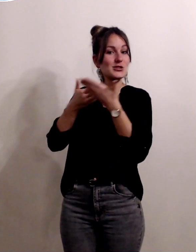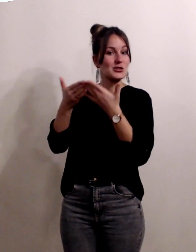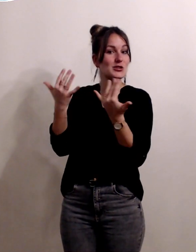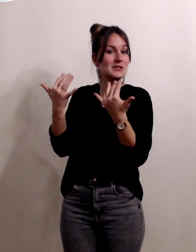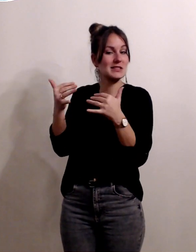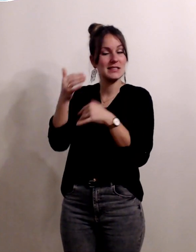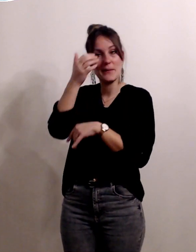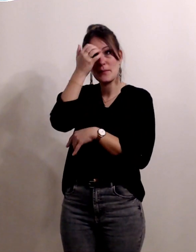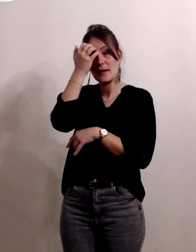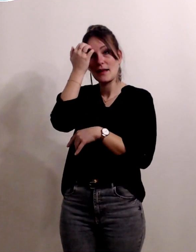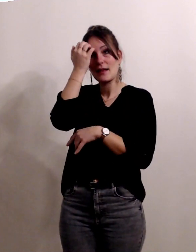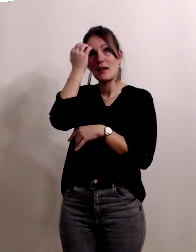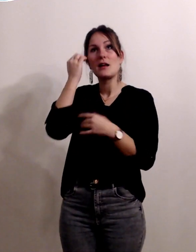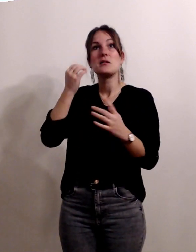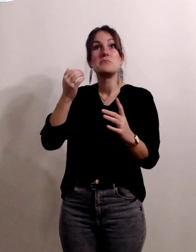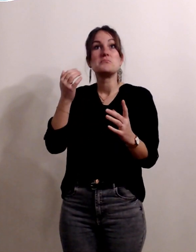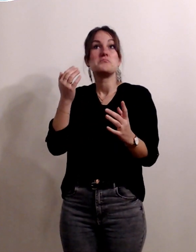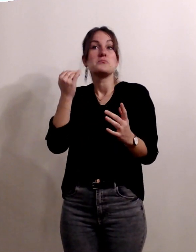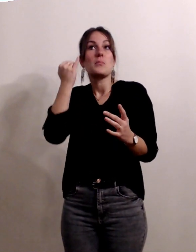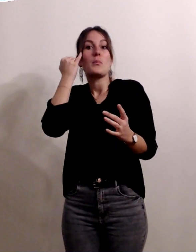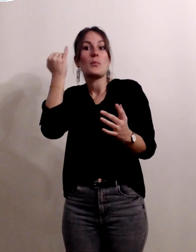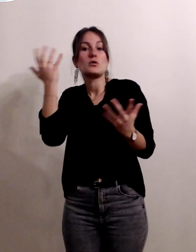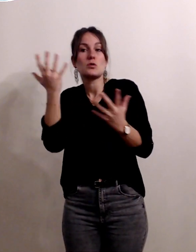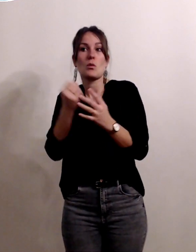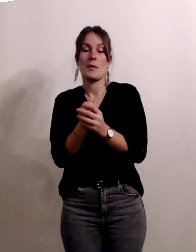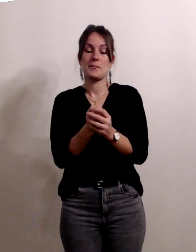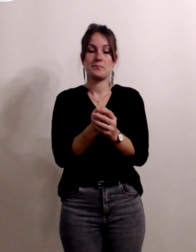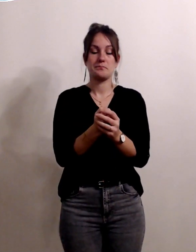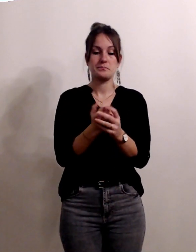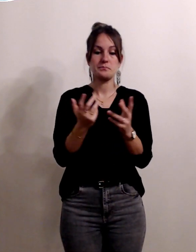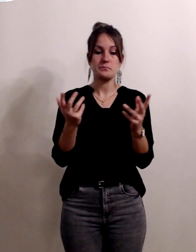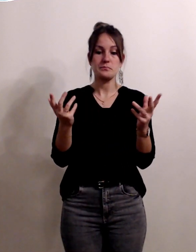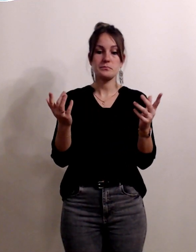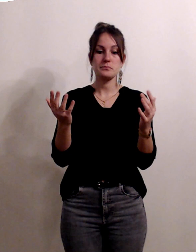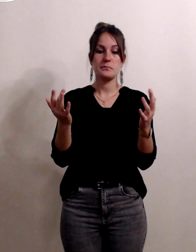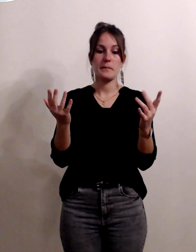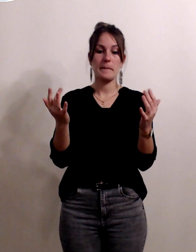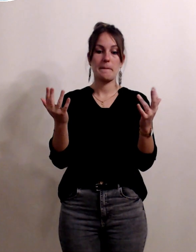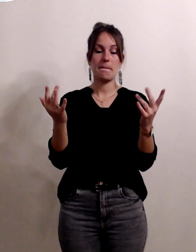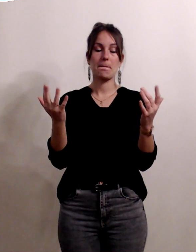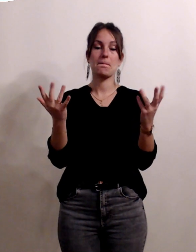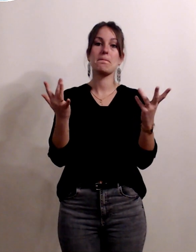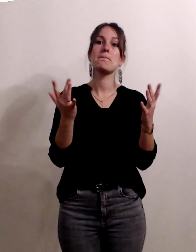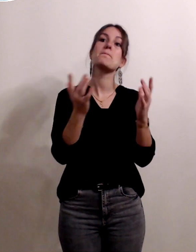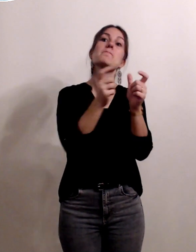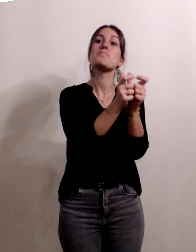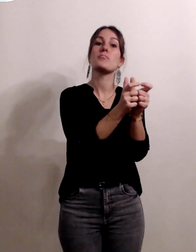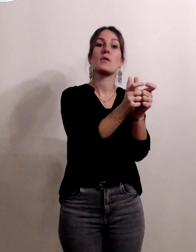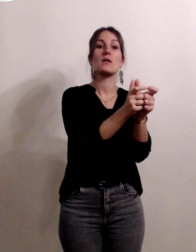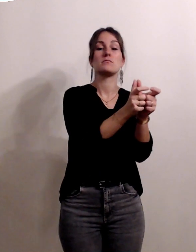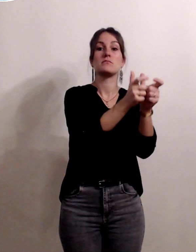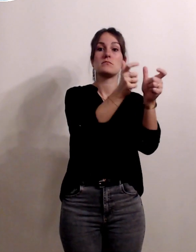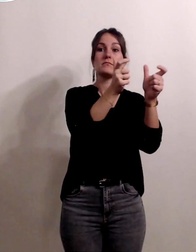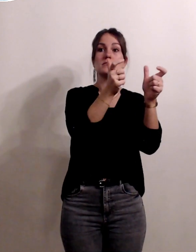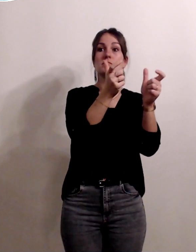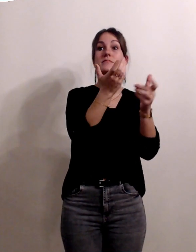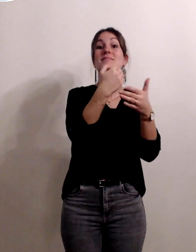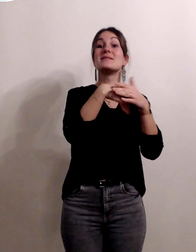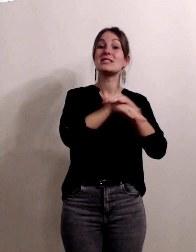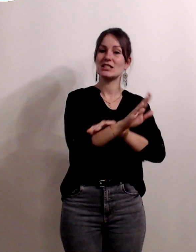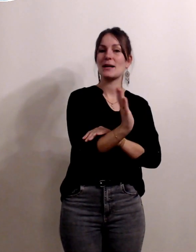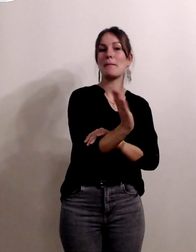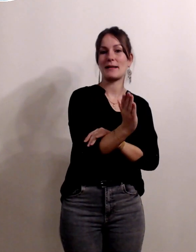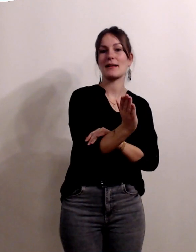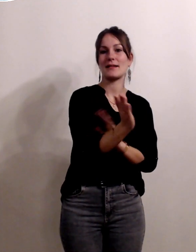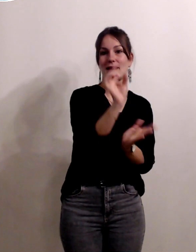on est parti plutôt avec l'idée de structurer un espace physiologique au coeur de la maternité